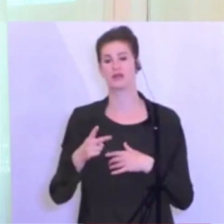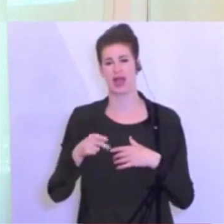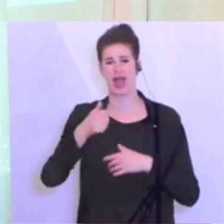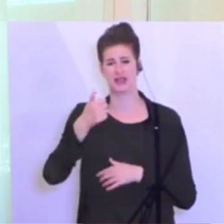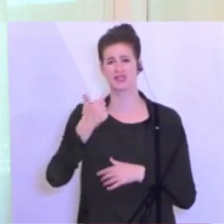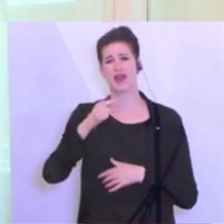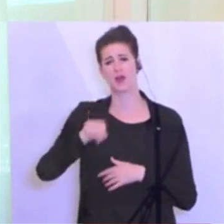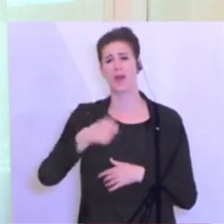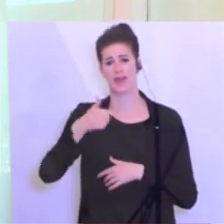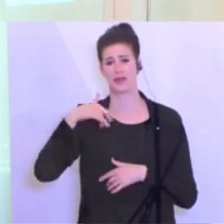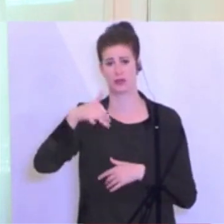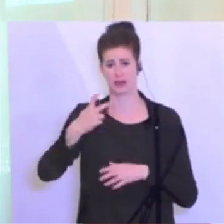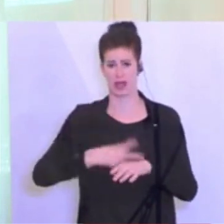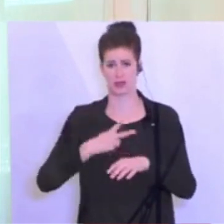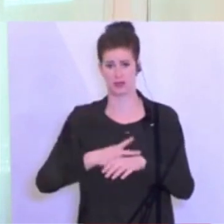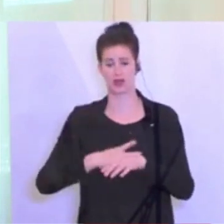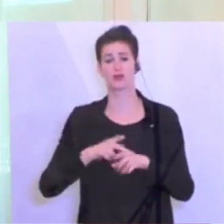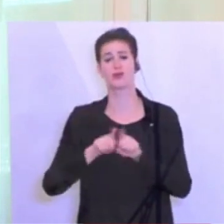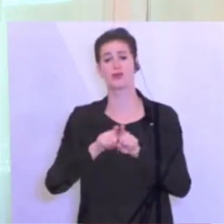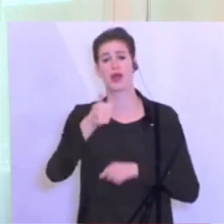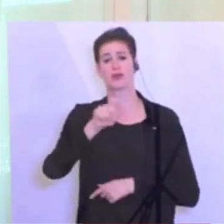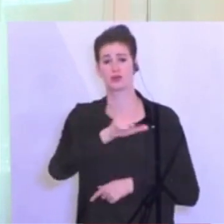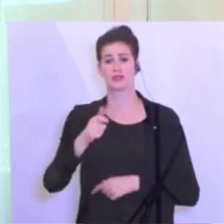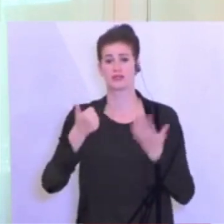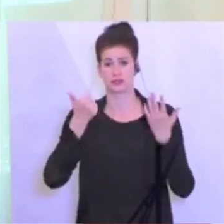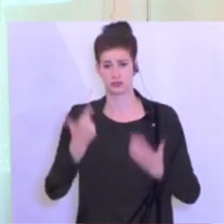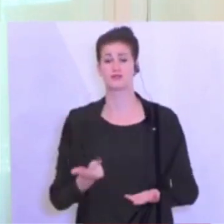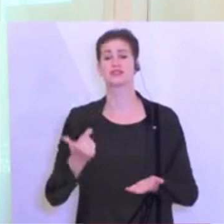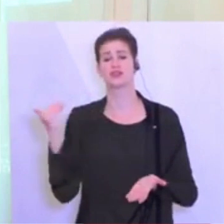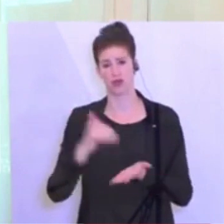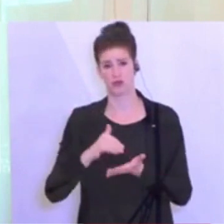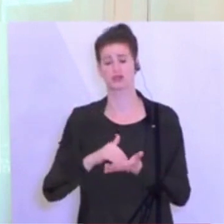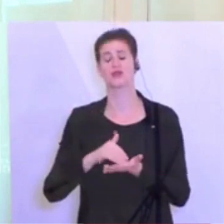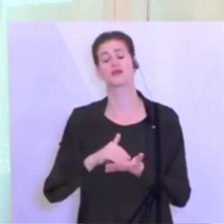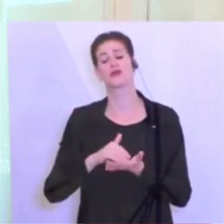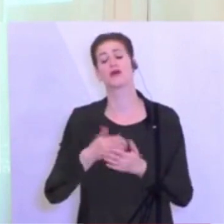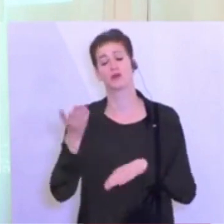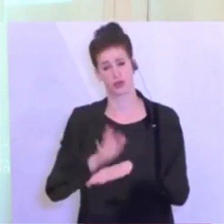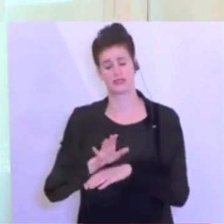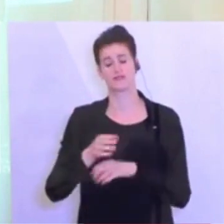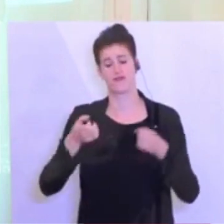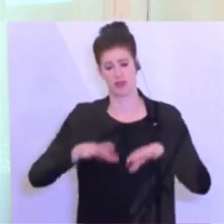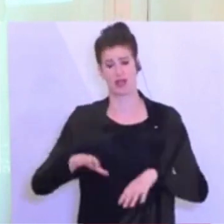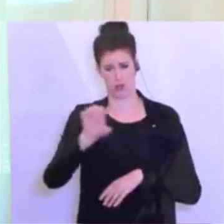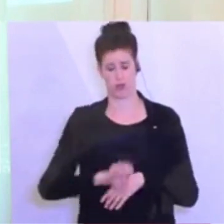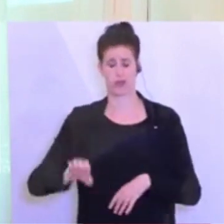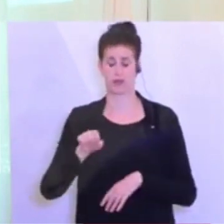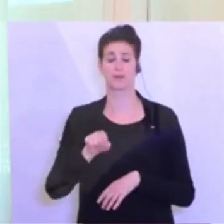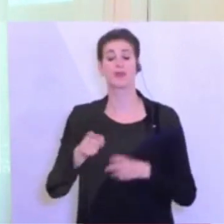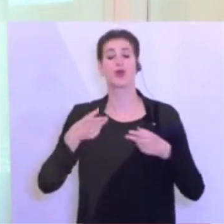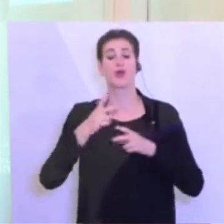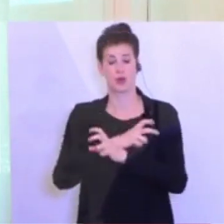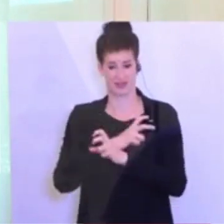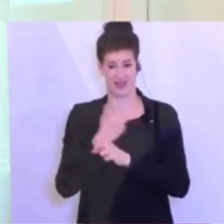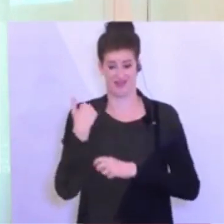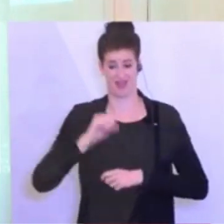Millionen Erkrankungsfälle, mittlerweile 176.000 Todesfälle. Wir haben in Österreich die Phase 1, wie Sie